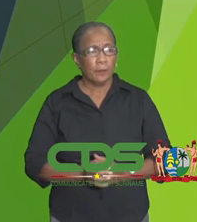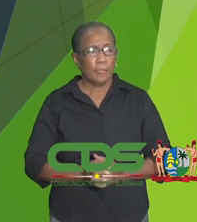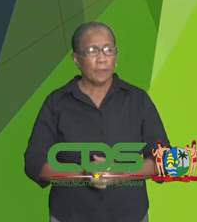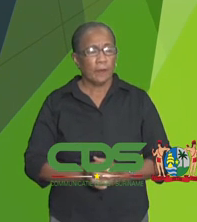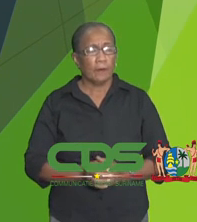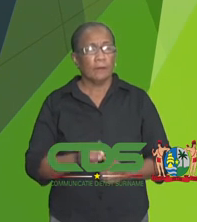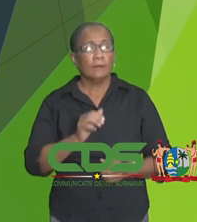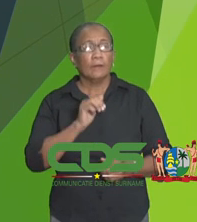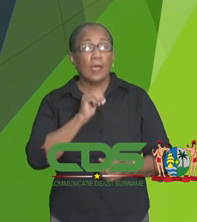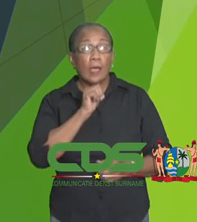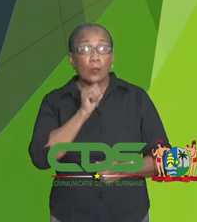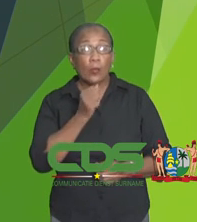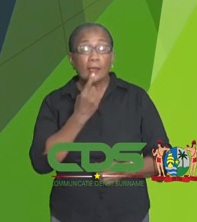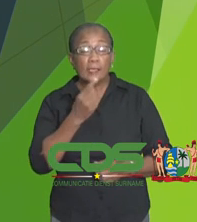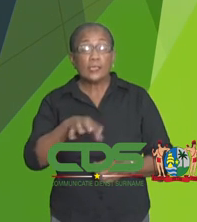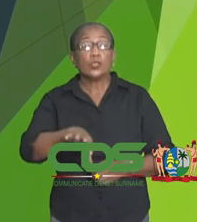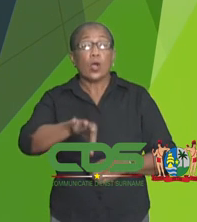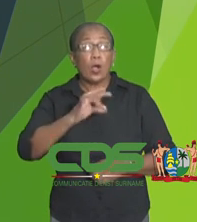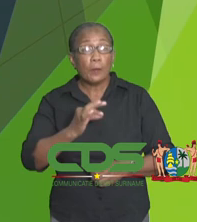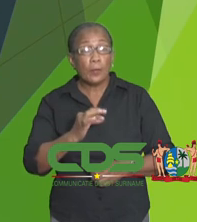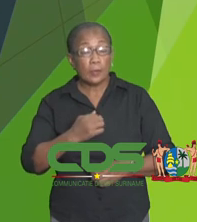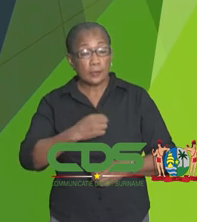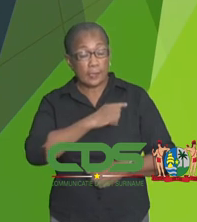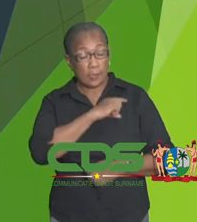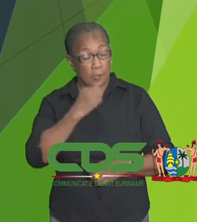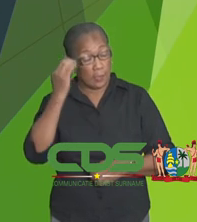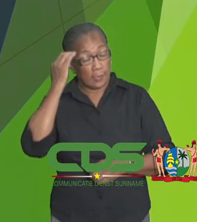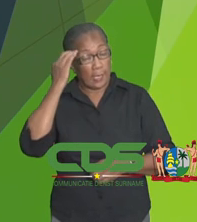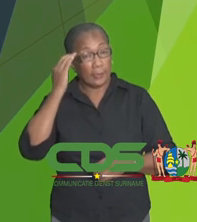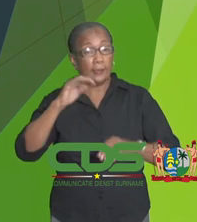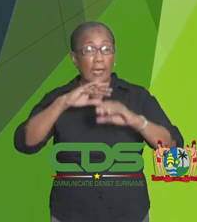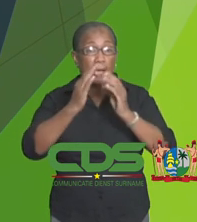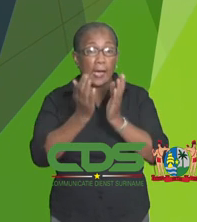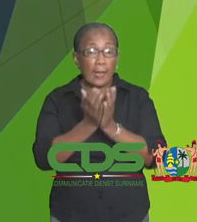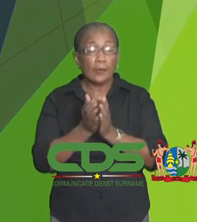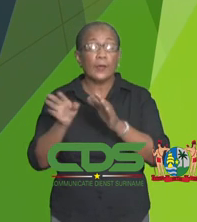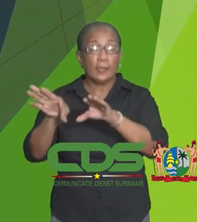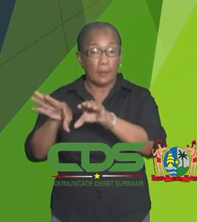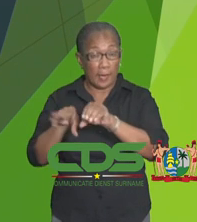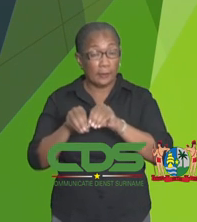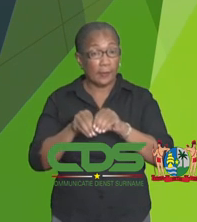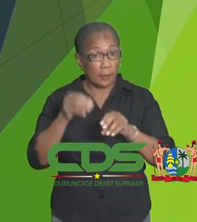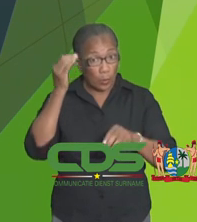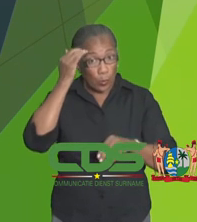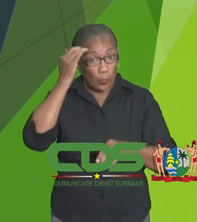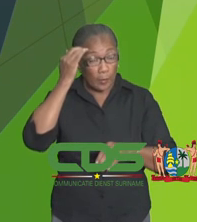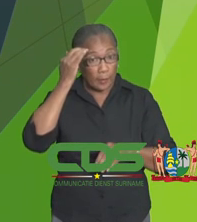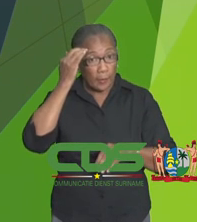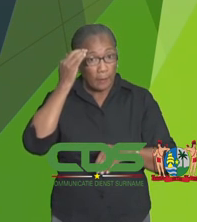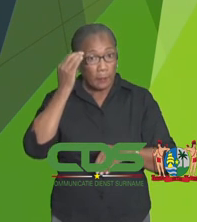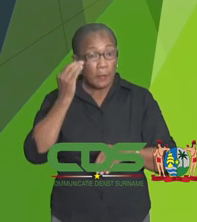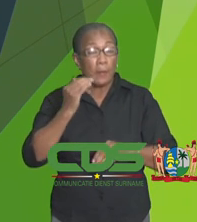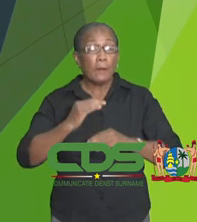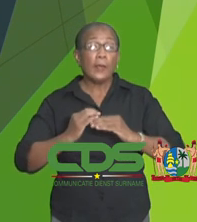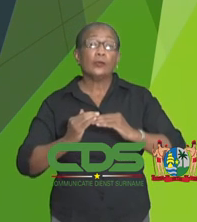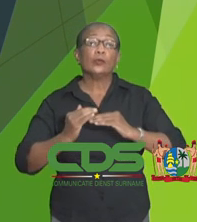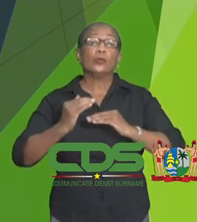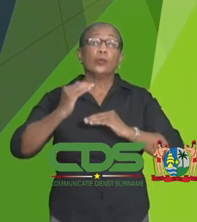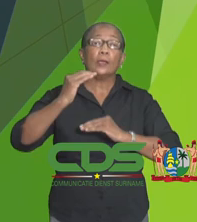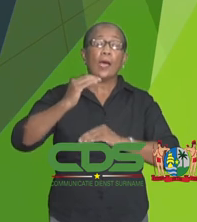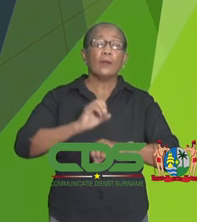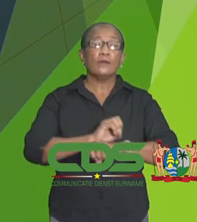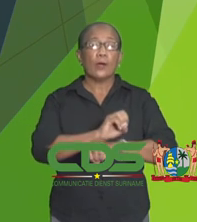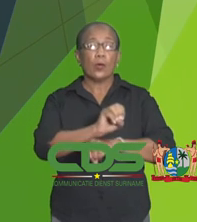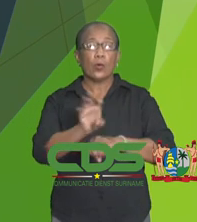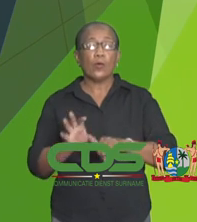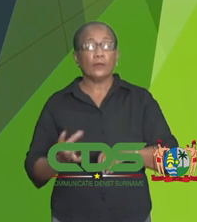En wat is de oplossing hiertoe? We kennen de algemene maatregelen allemaal al. Met een toename van covid-infectie in